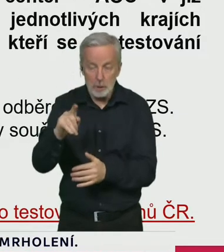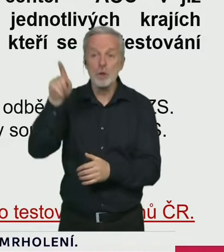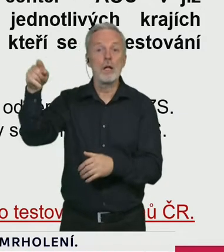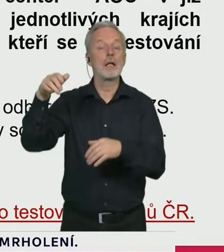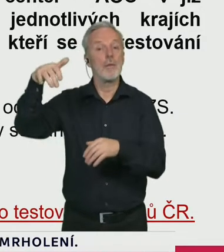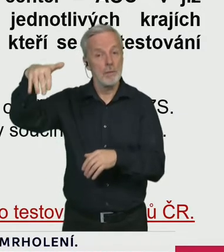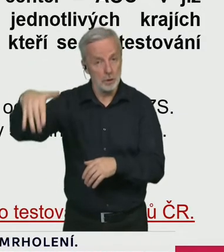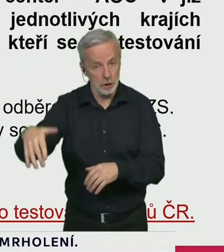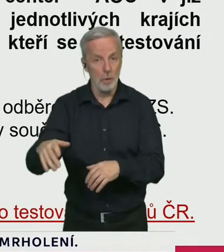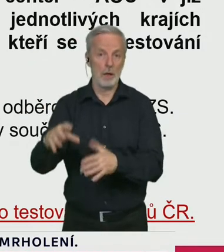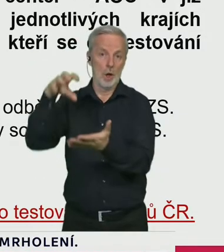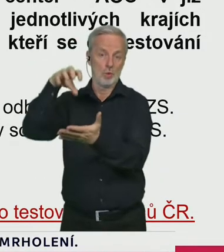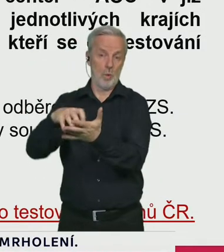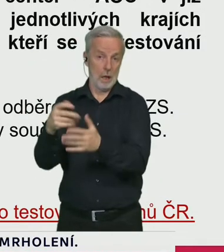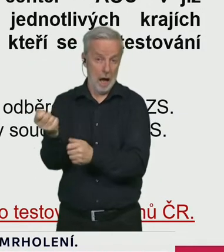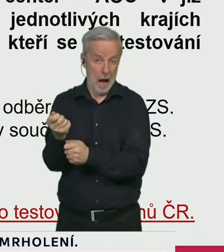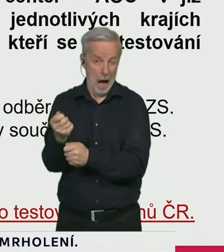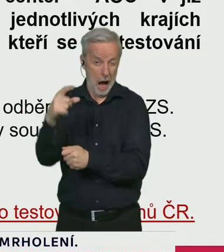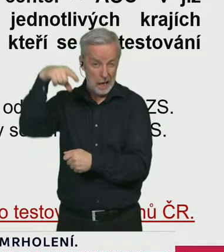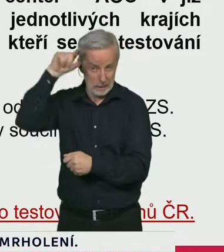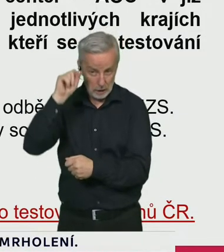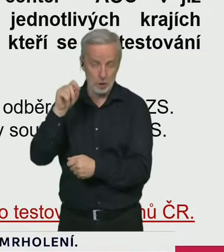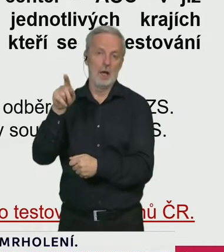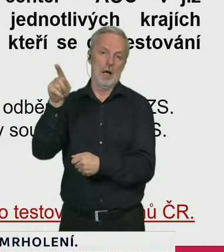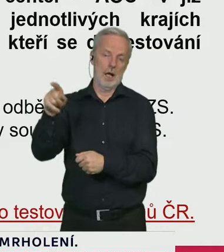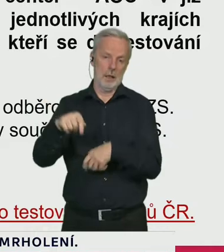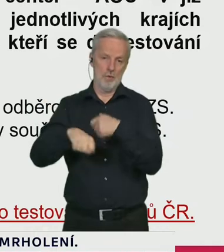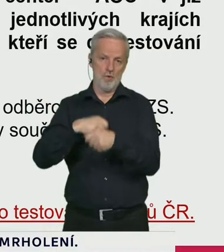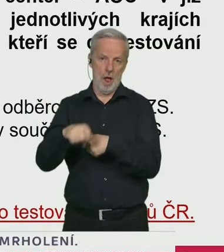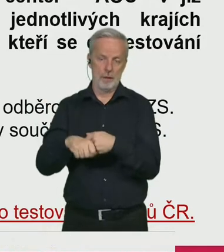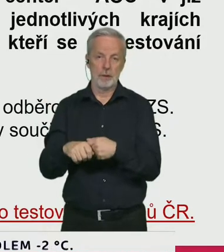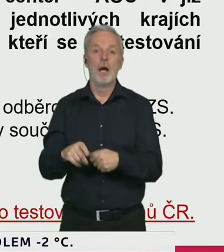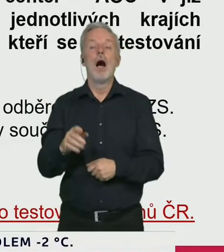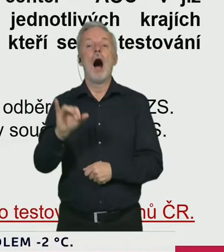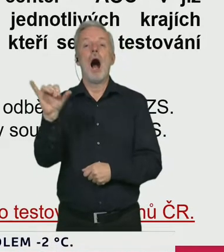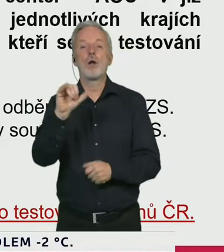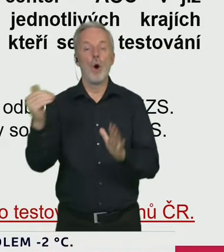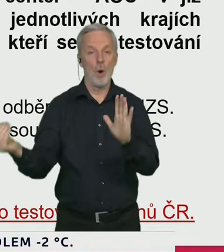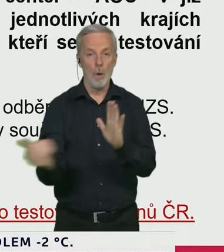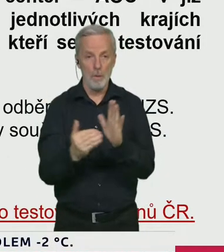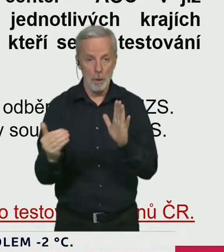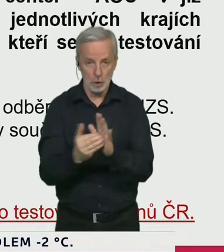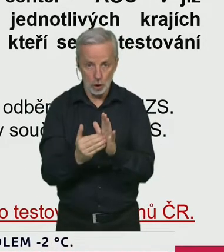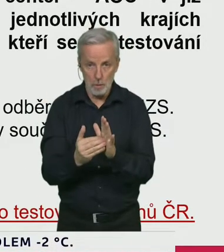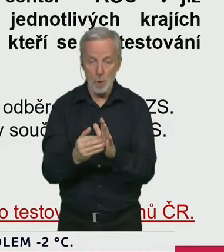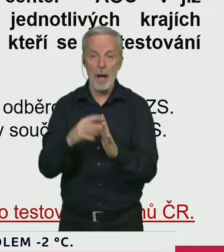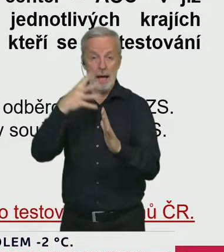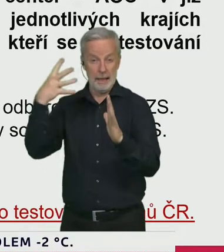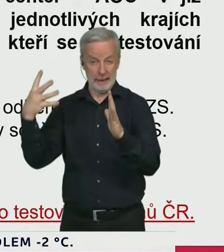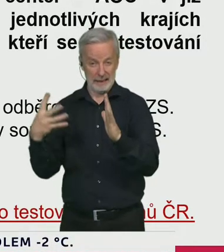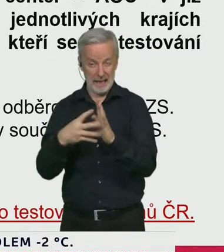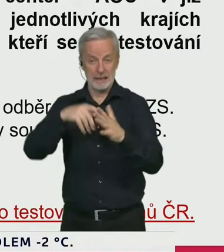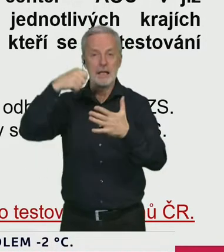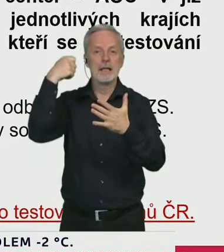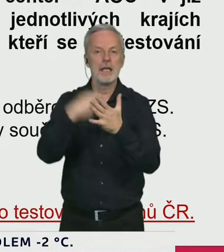zboru. Pokud je potřeba provádět PCR testy v lokálních ohniscích nákazy, které se mohou